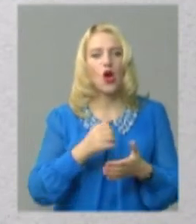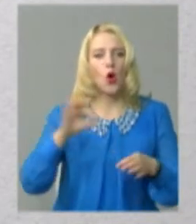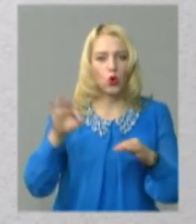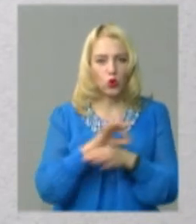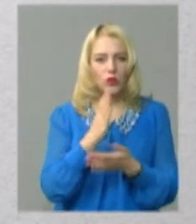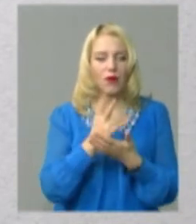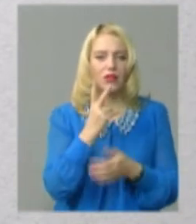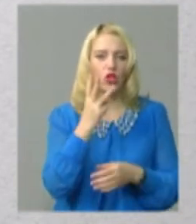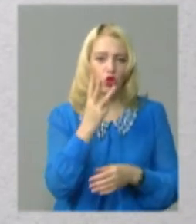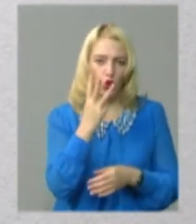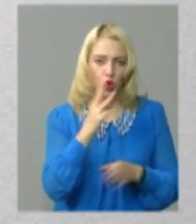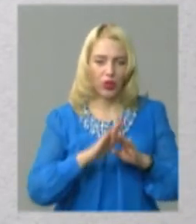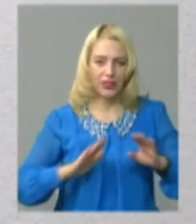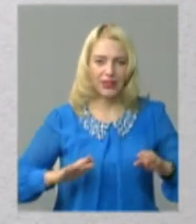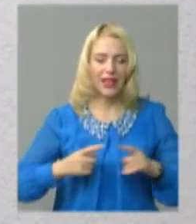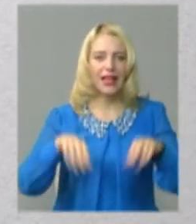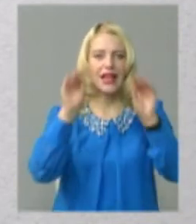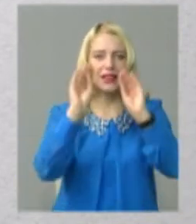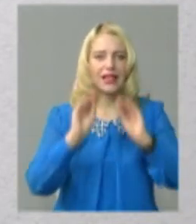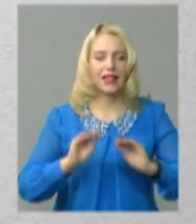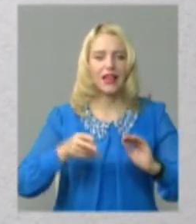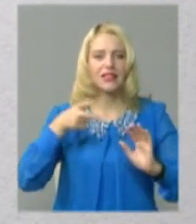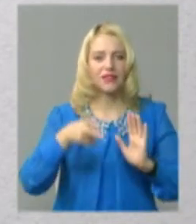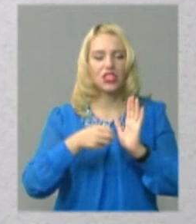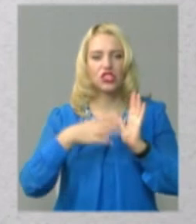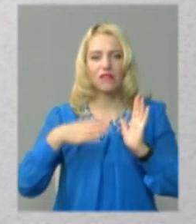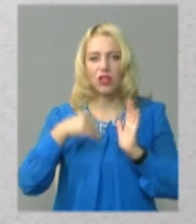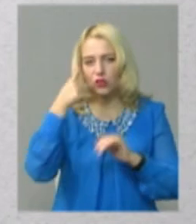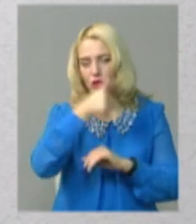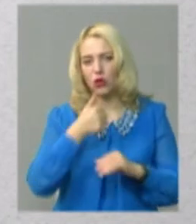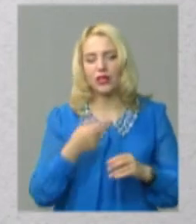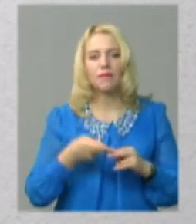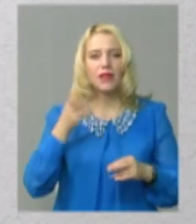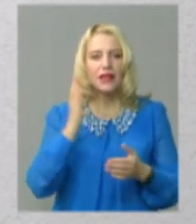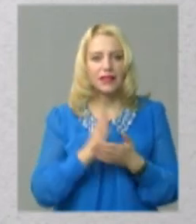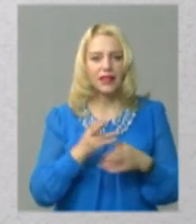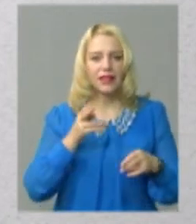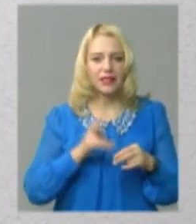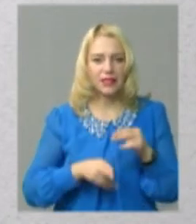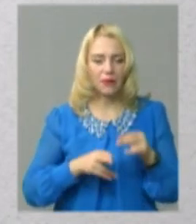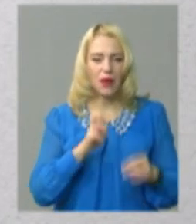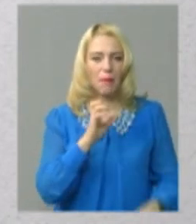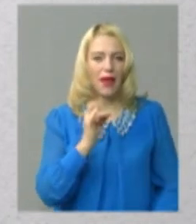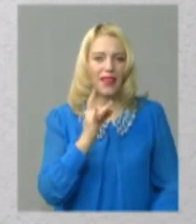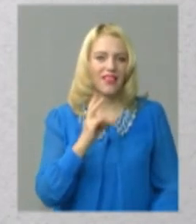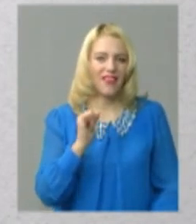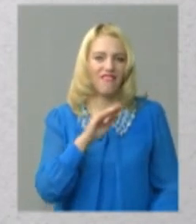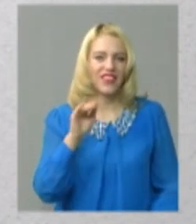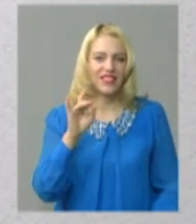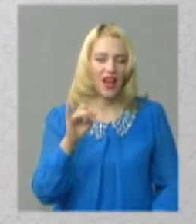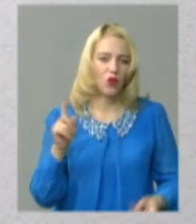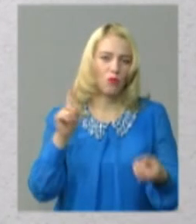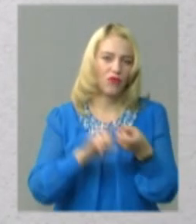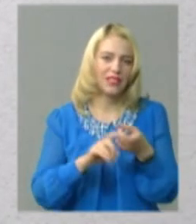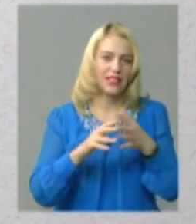Має трьох дітей. Відповідно до декларації за 2019 рік є кінцевим бенефіціаром десяти підприємств, пов'язаних з